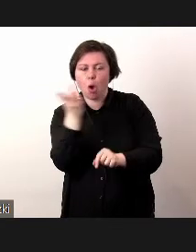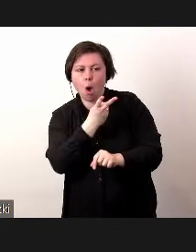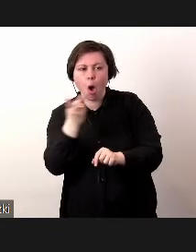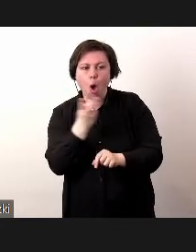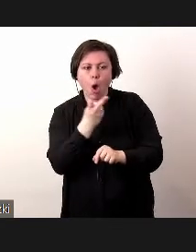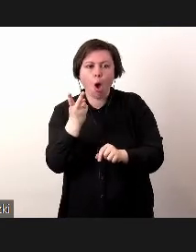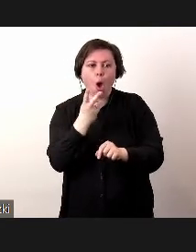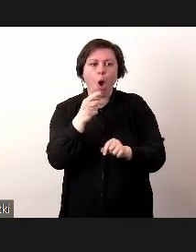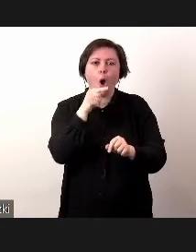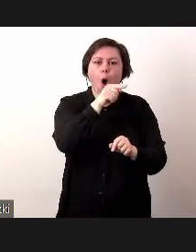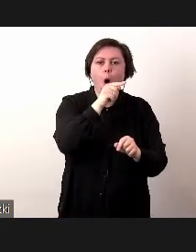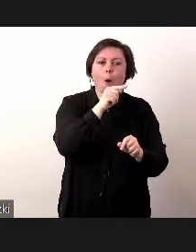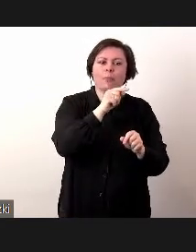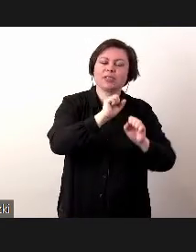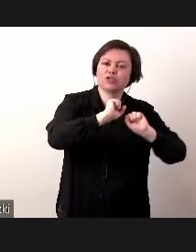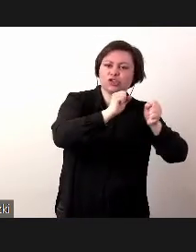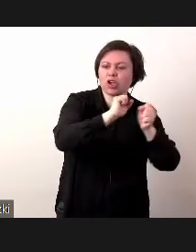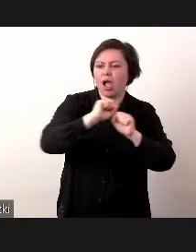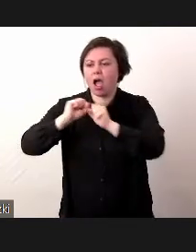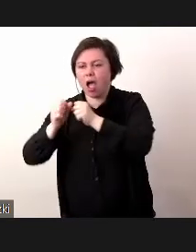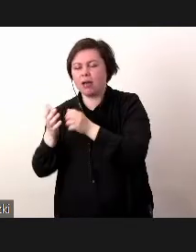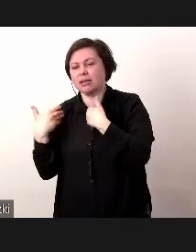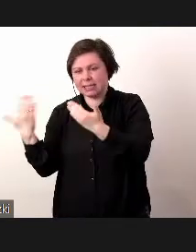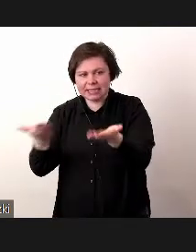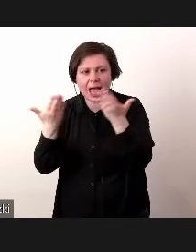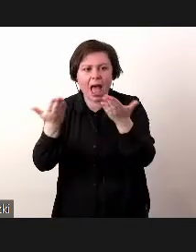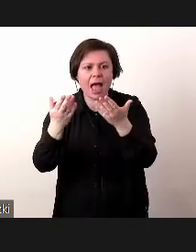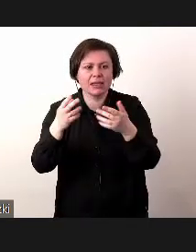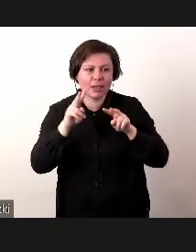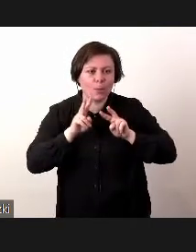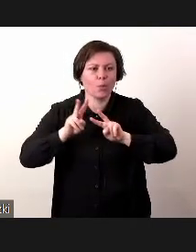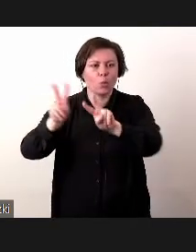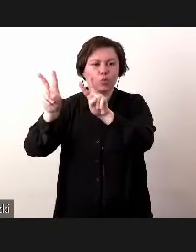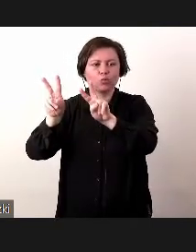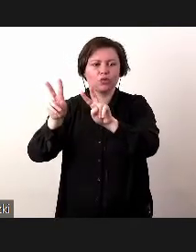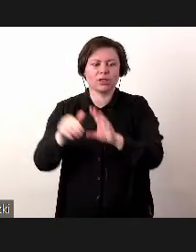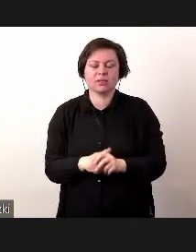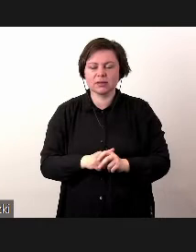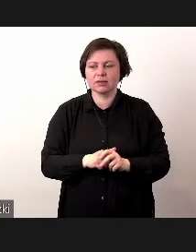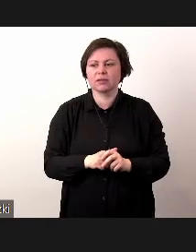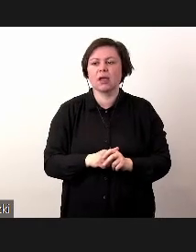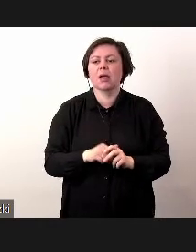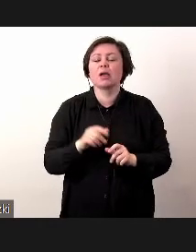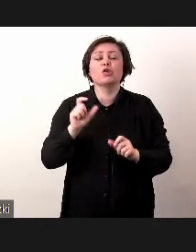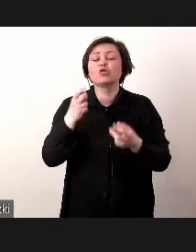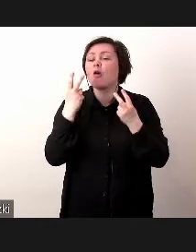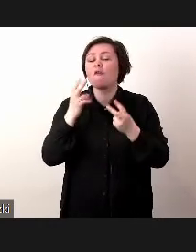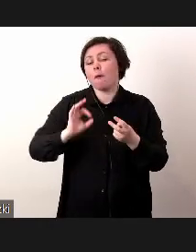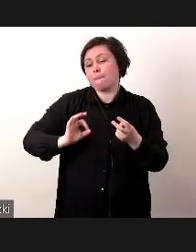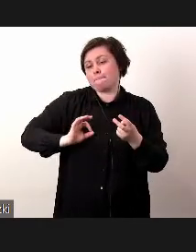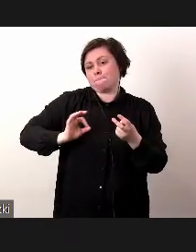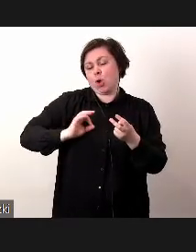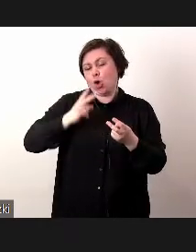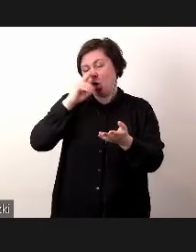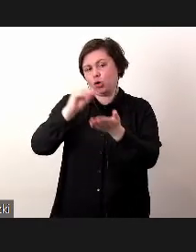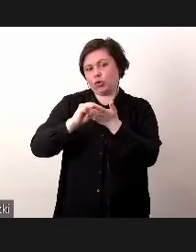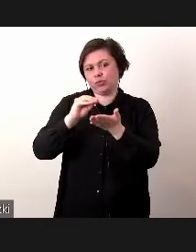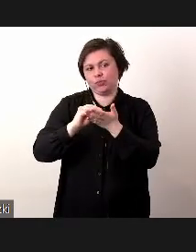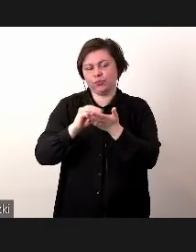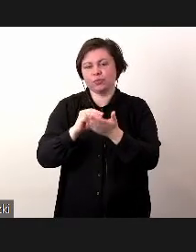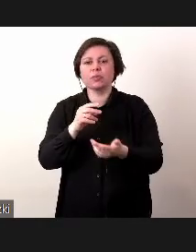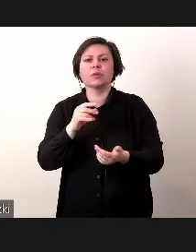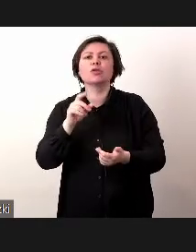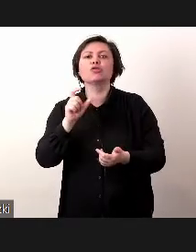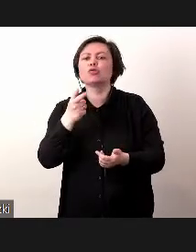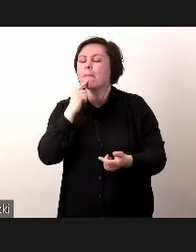podejść, także zachęcam do uczestnictwa, ale to co jest istotne z naszej perspektywy, bardzo często,